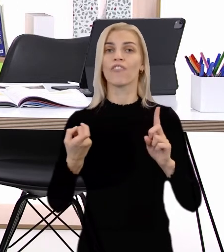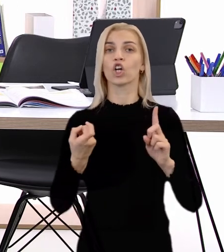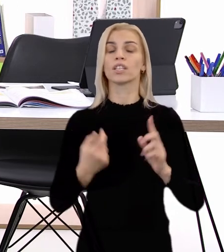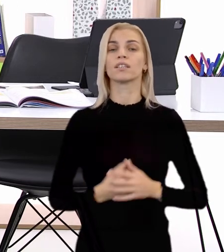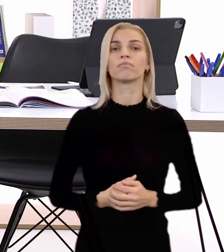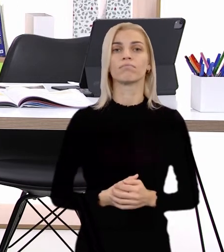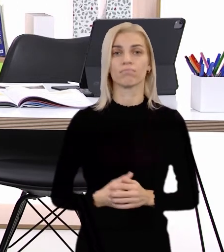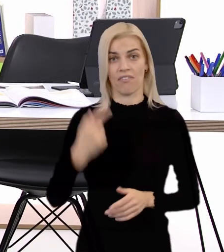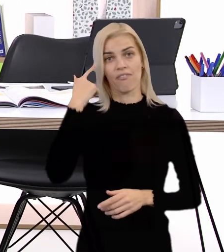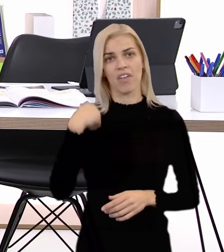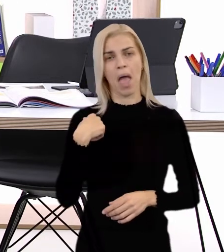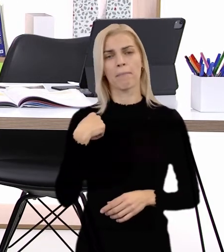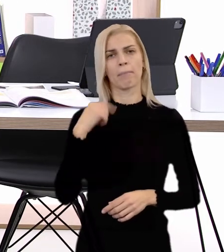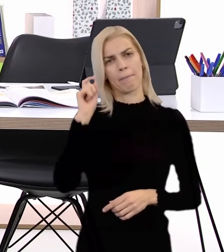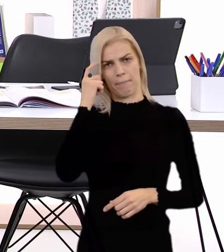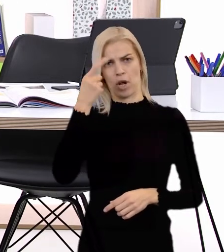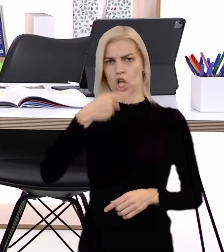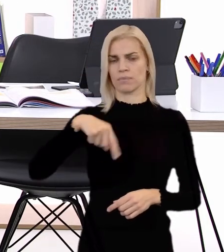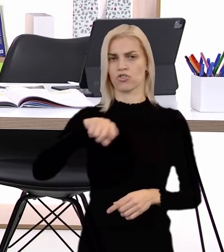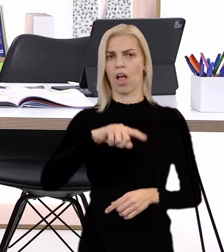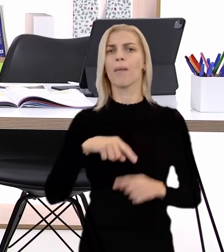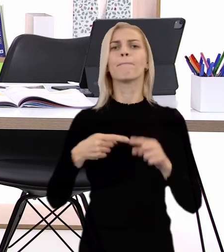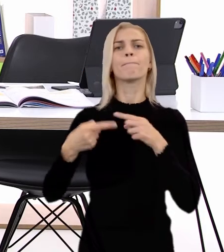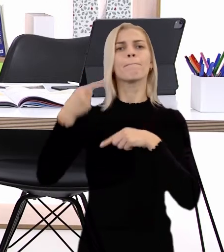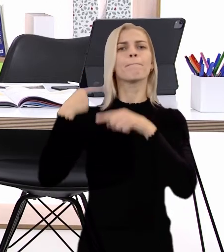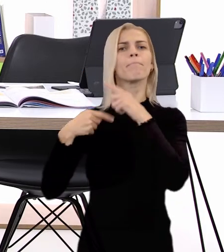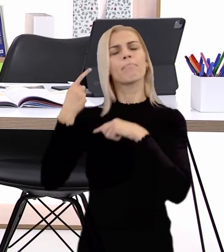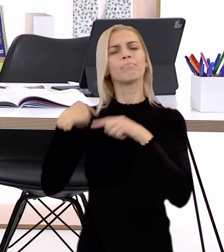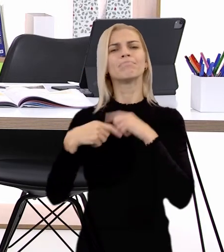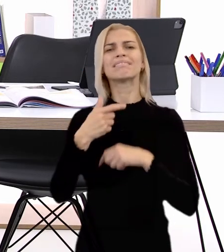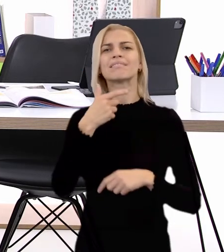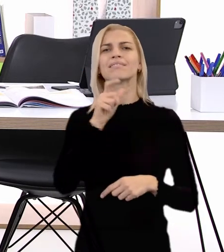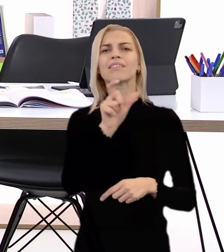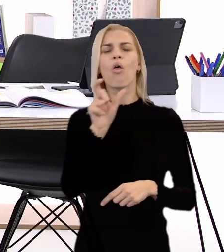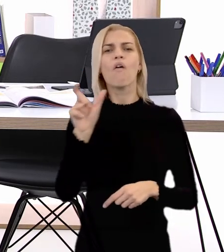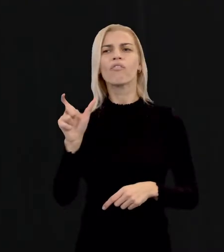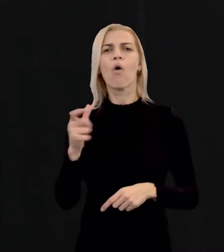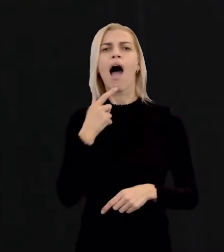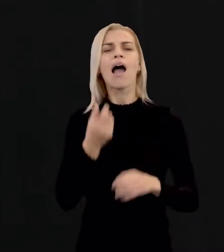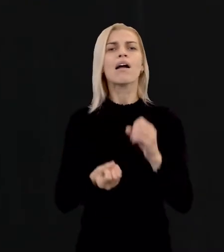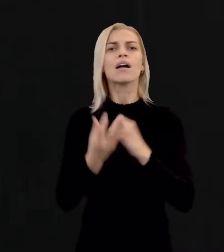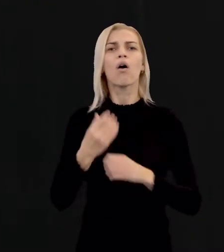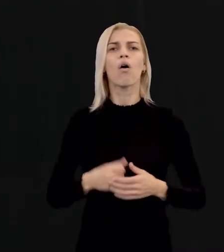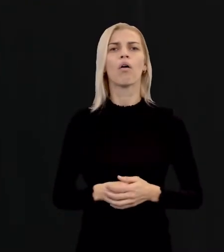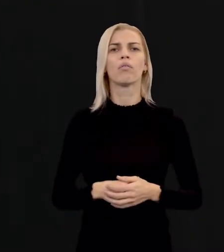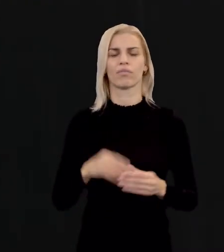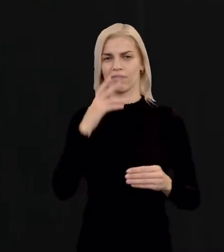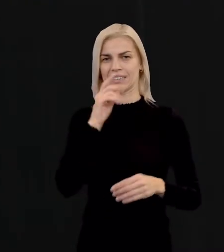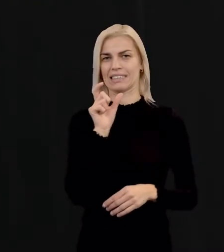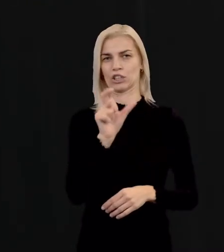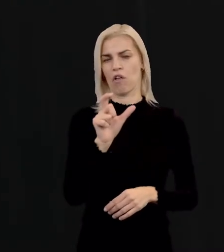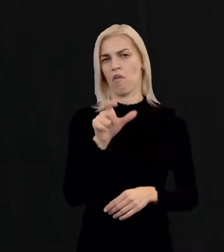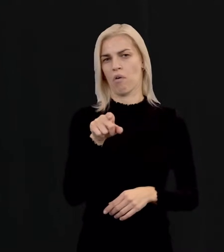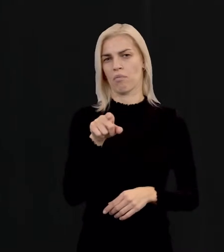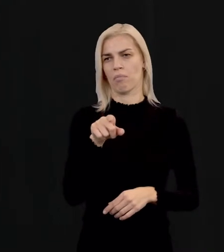Vieme? Porozmýšľate, ktoré slovo bolo to pôvodné? A ako vzniklo toto slovo? No ak typujete slovo nádhera a typujete